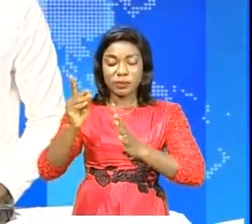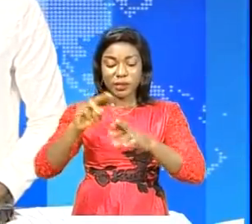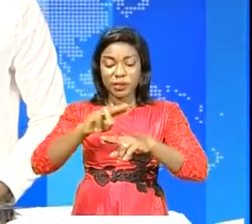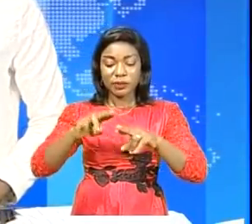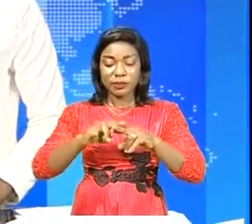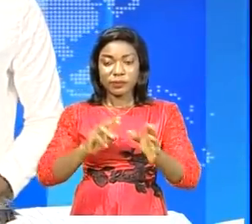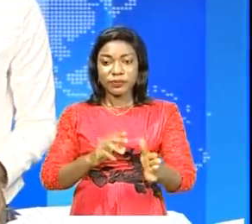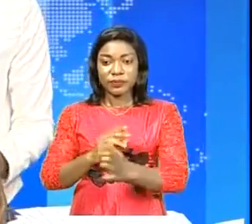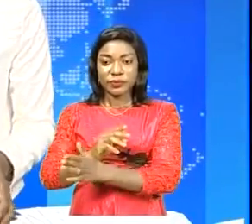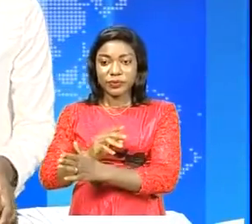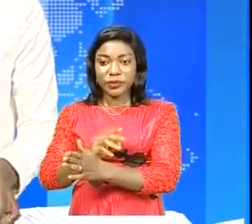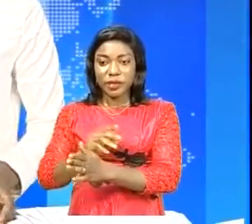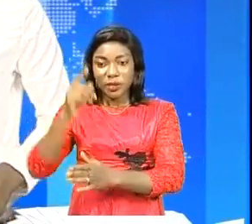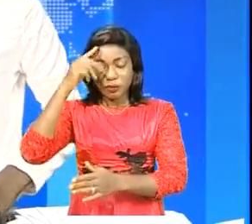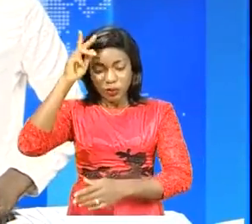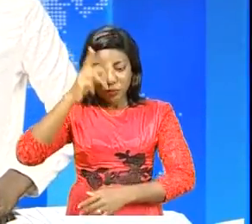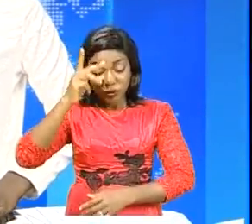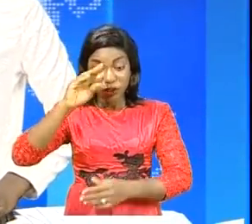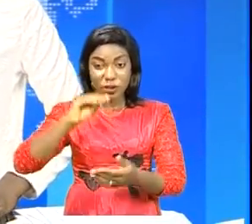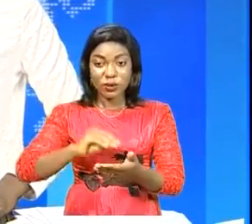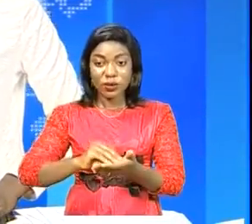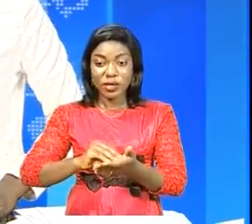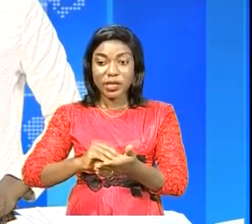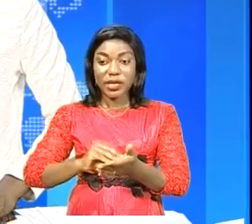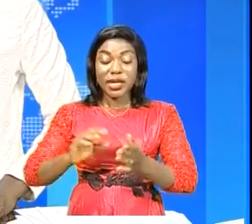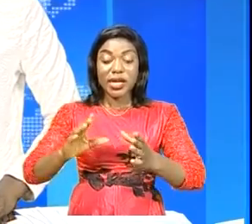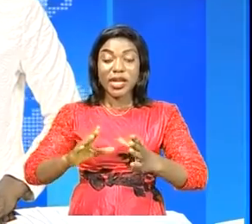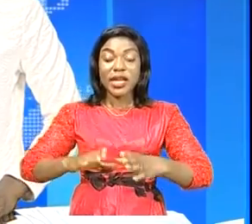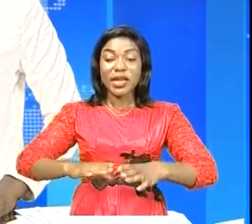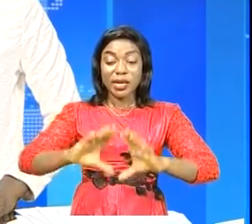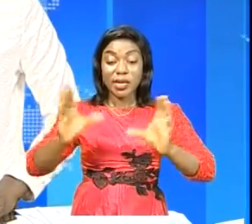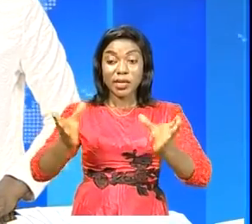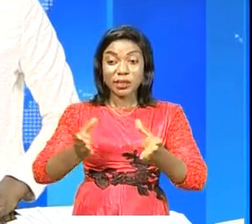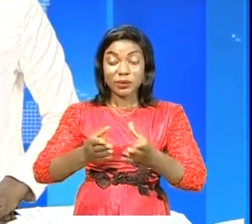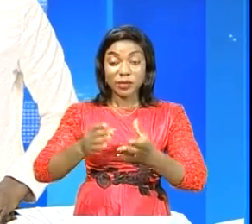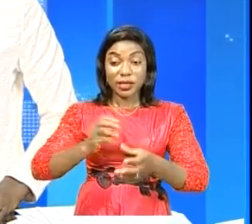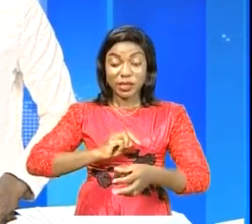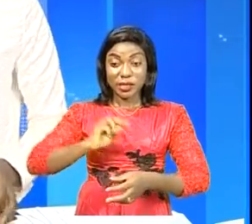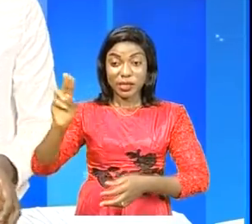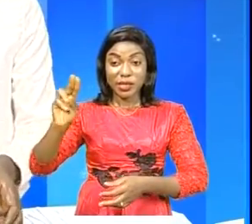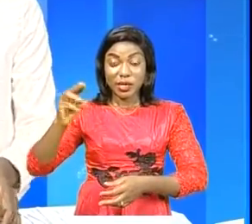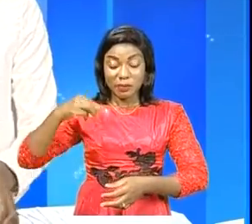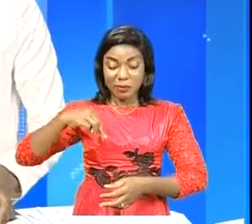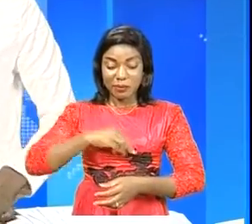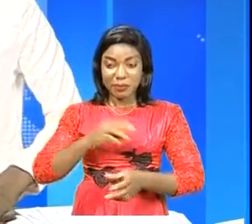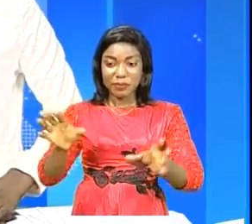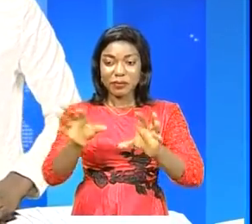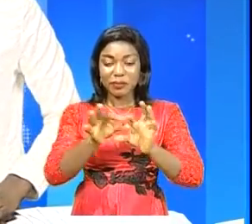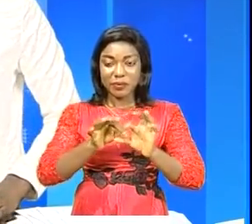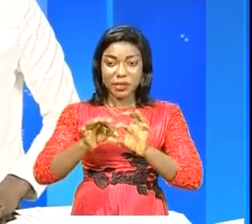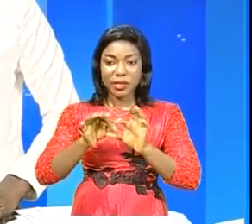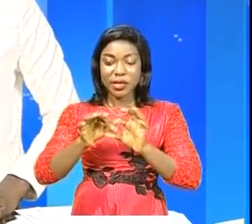au chapitre de la politique le rassemblement des démocrates Tisekédistes membres alliés de la grande famille